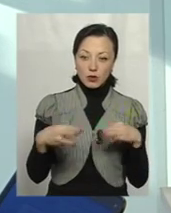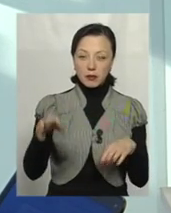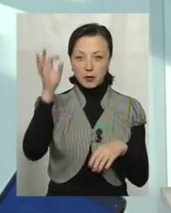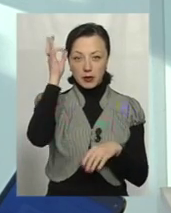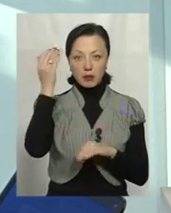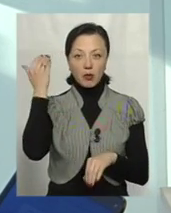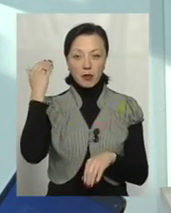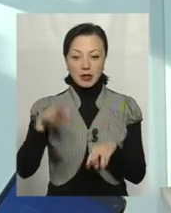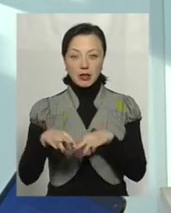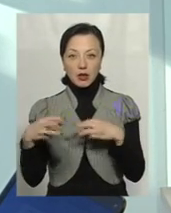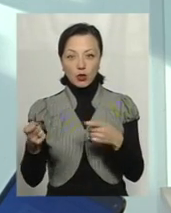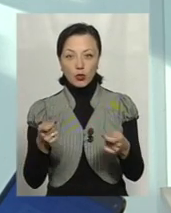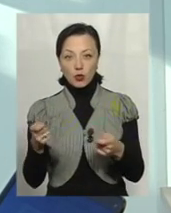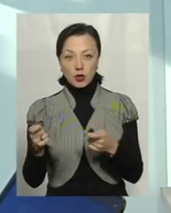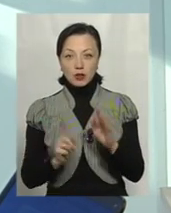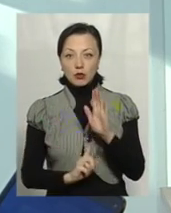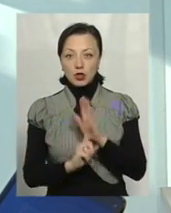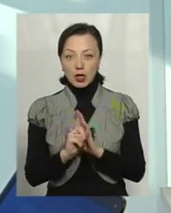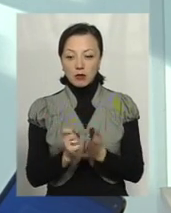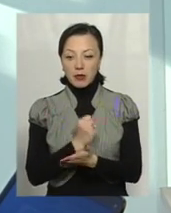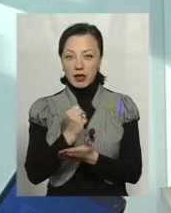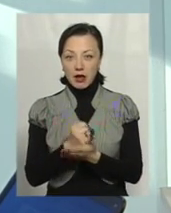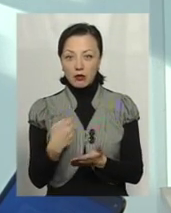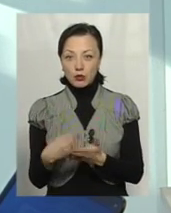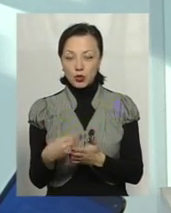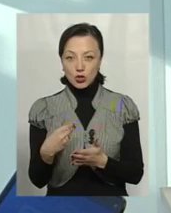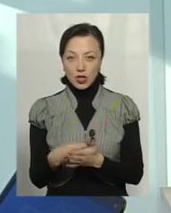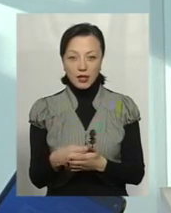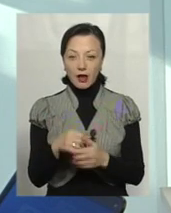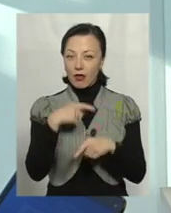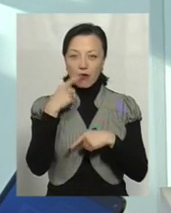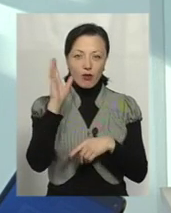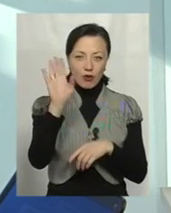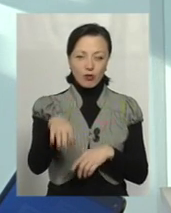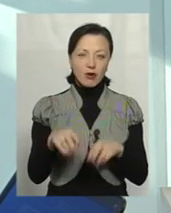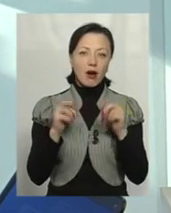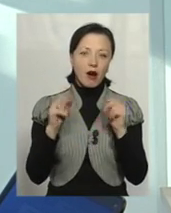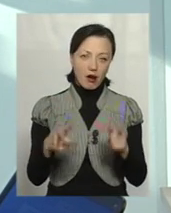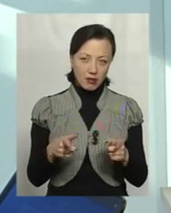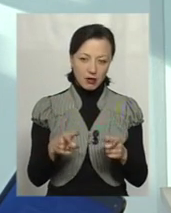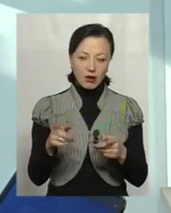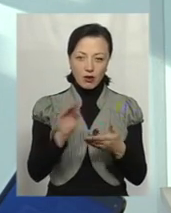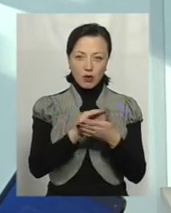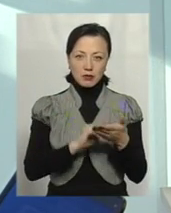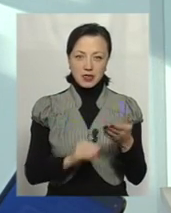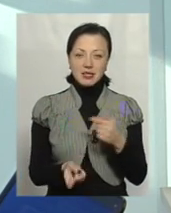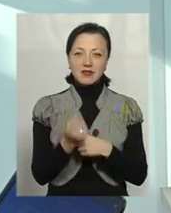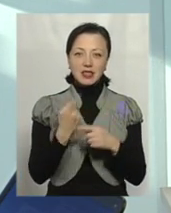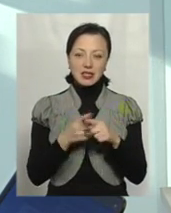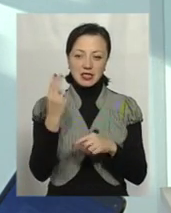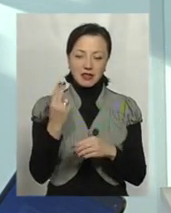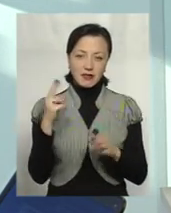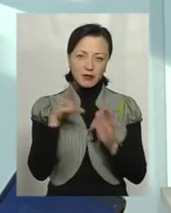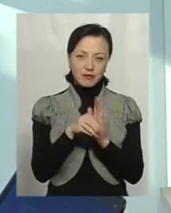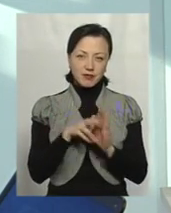'ятаєте, попередній уряд. Тобто спочатку прийняли бюджет, я вже не кажу навіть, як прийняли, як його розписали, звідки цифри взяли.